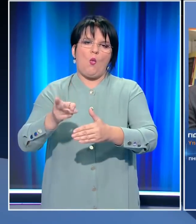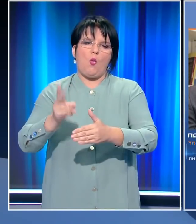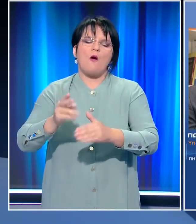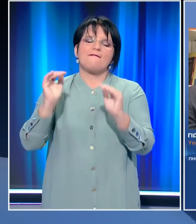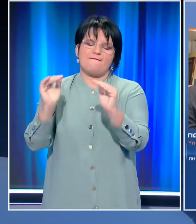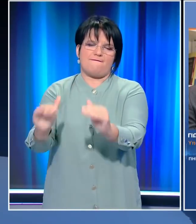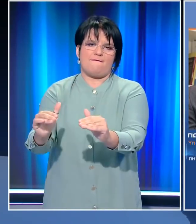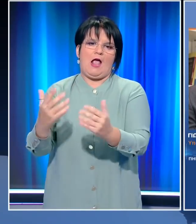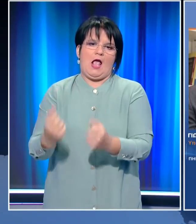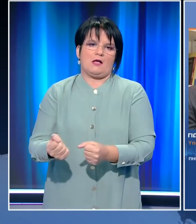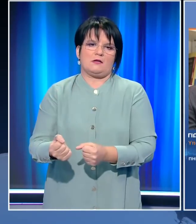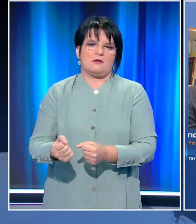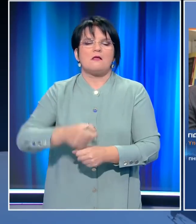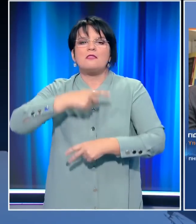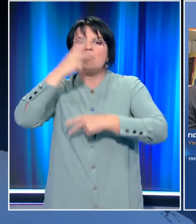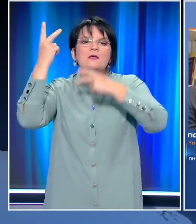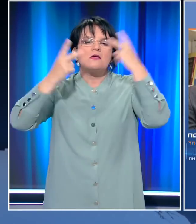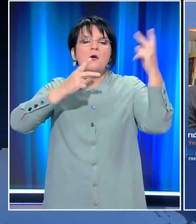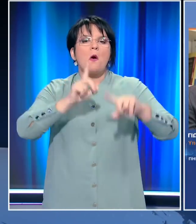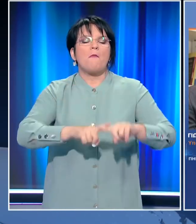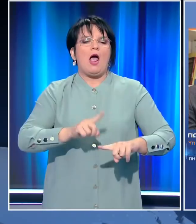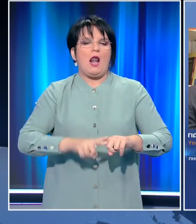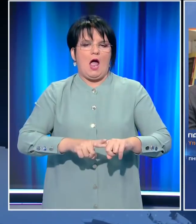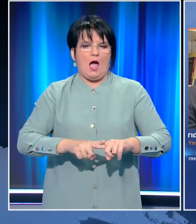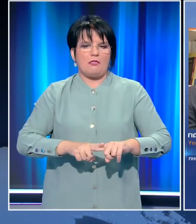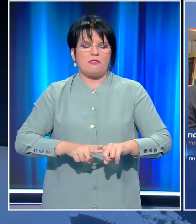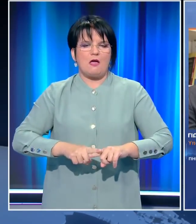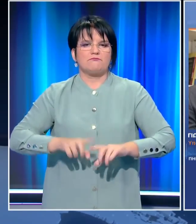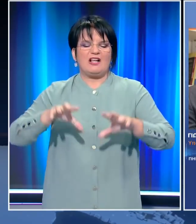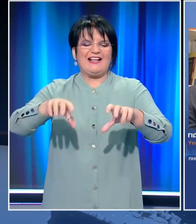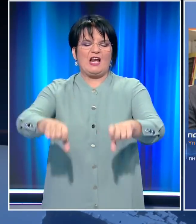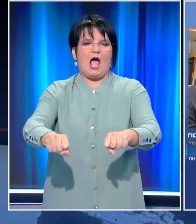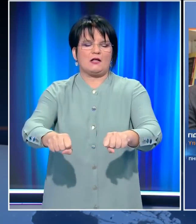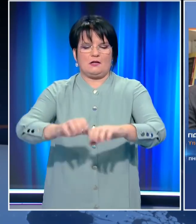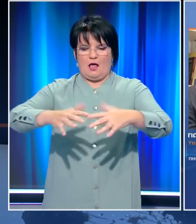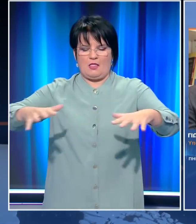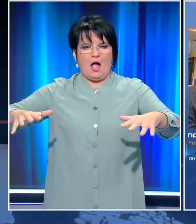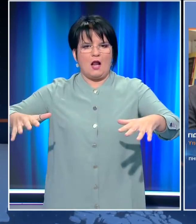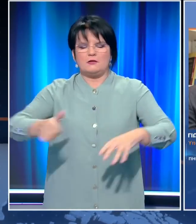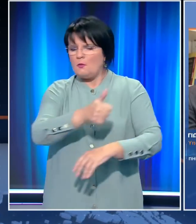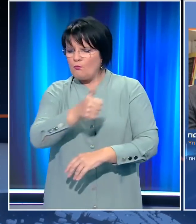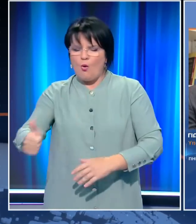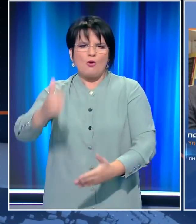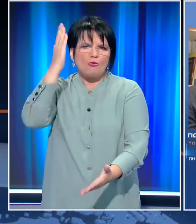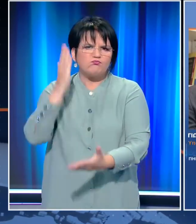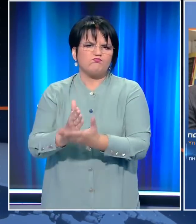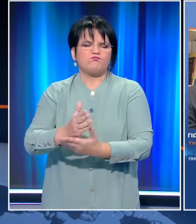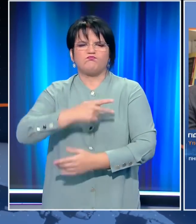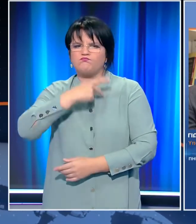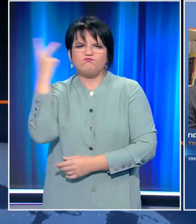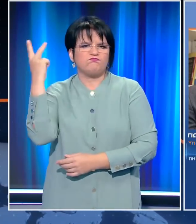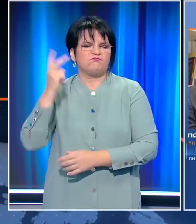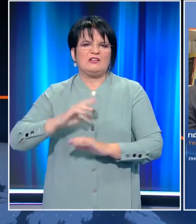παραμένει μία και μόνη. Το δικαίωμα της χώρας, το κυριαρχικό, μονομερές, απόλυτο δικαίωμά μας,